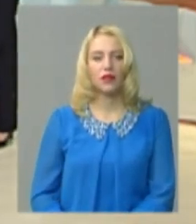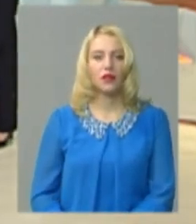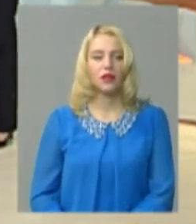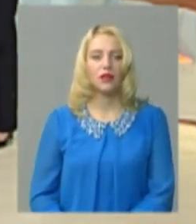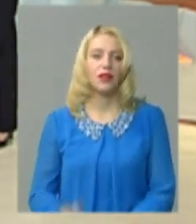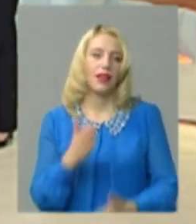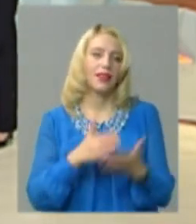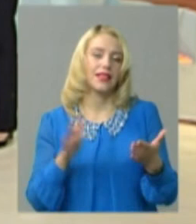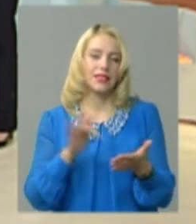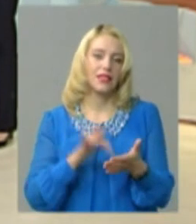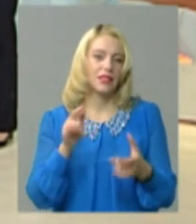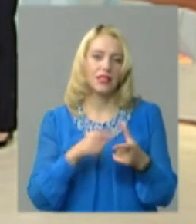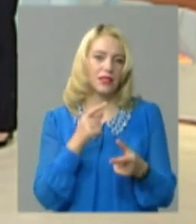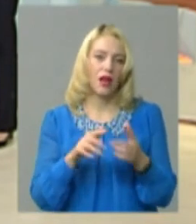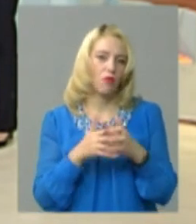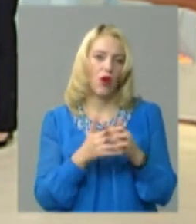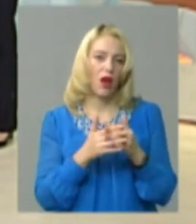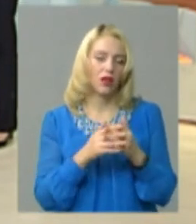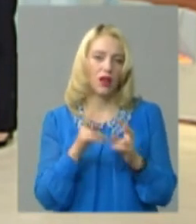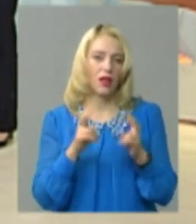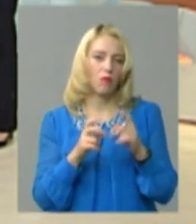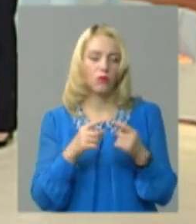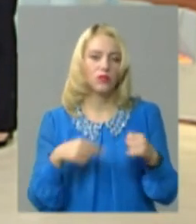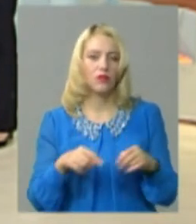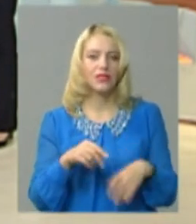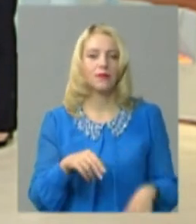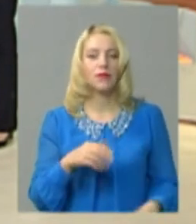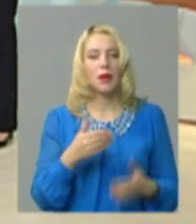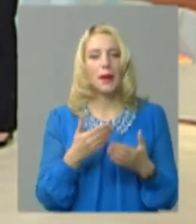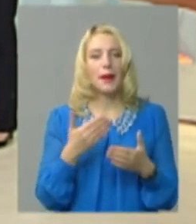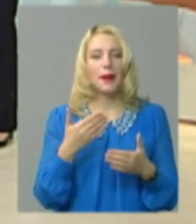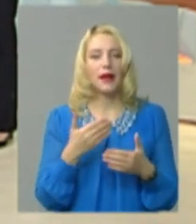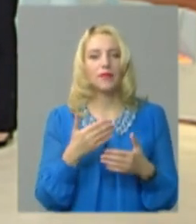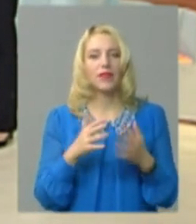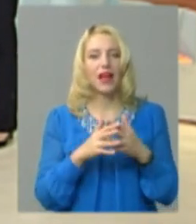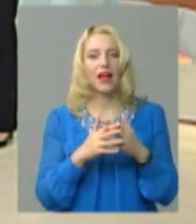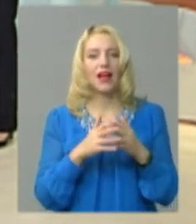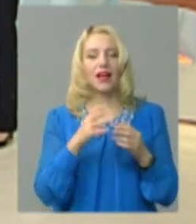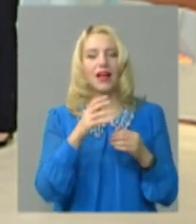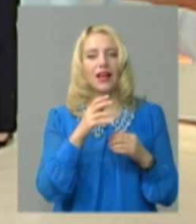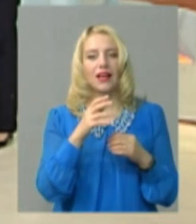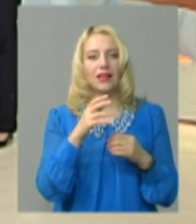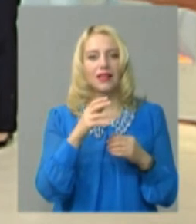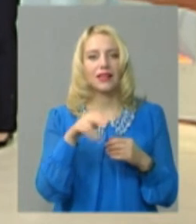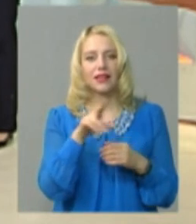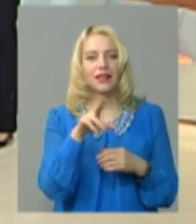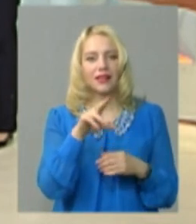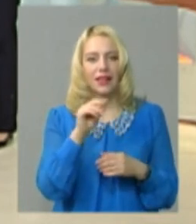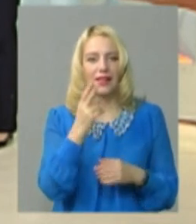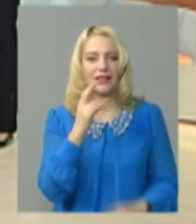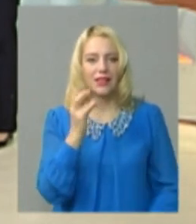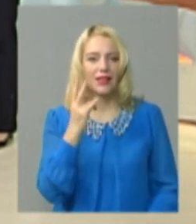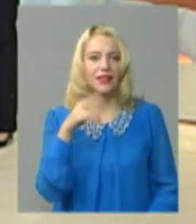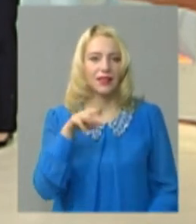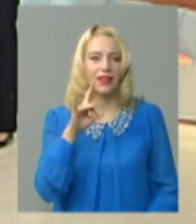Децентралізація або аграрно-промисловий, можливо, компас. Давайте. Щойно перед вами була аграрна, давайте децентралізація. Давайте.